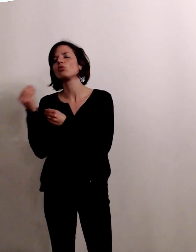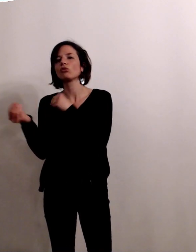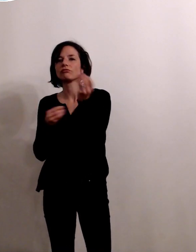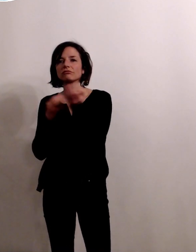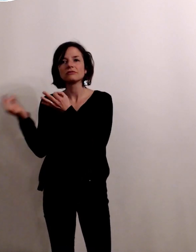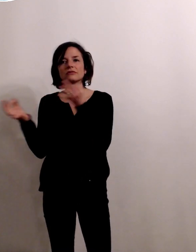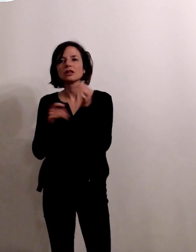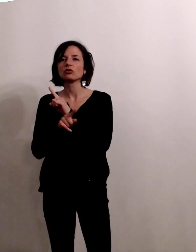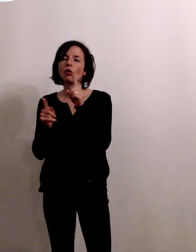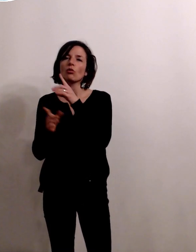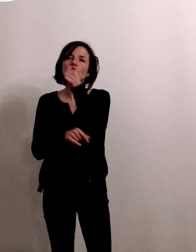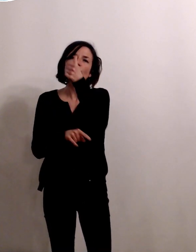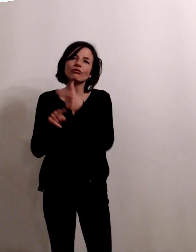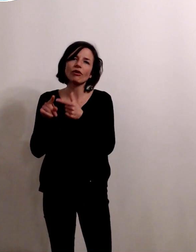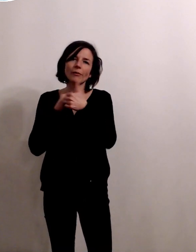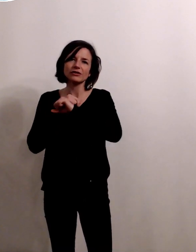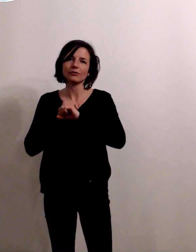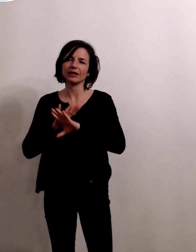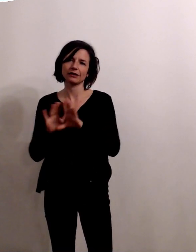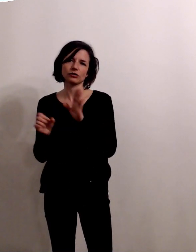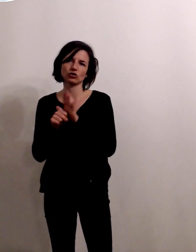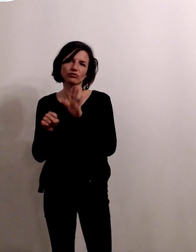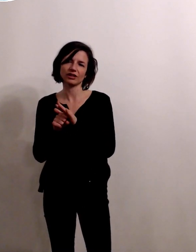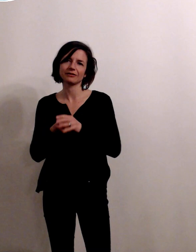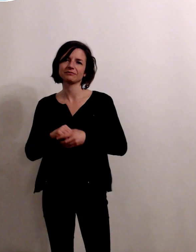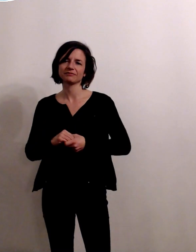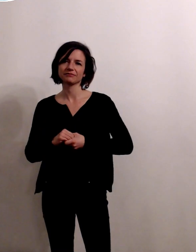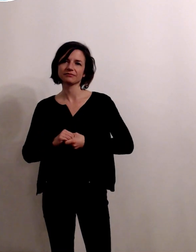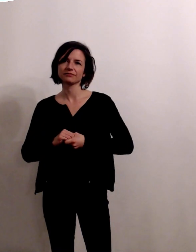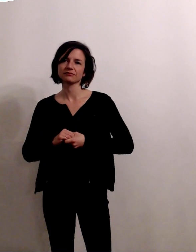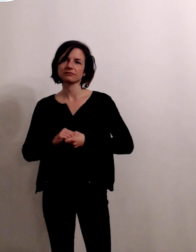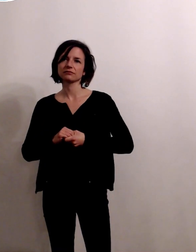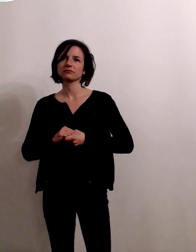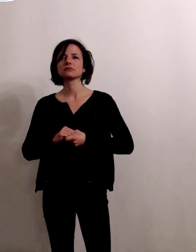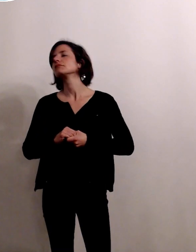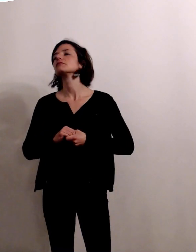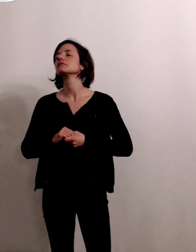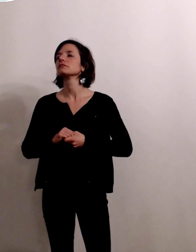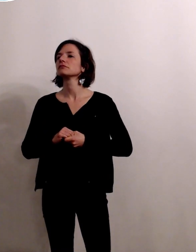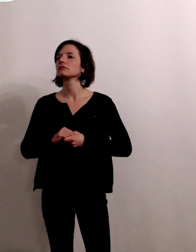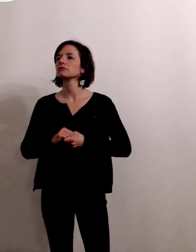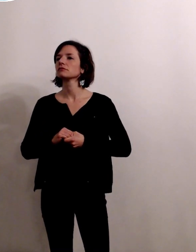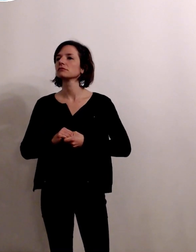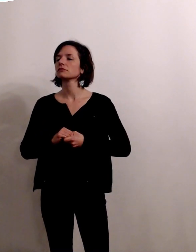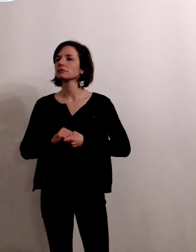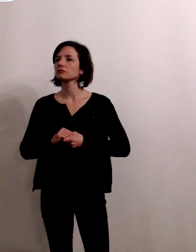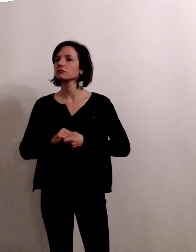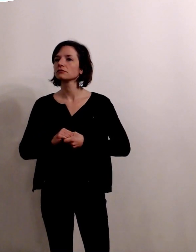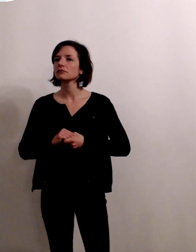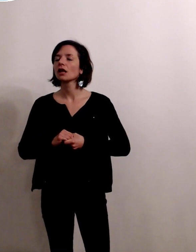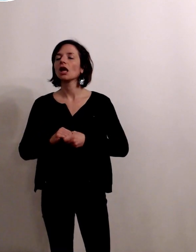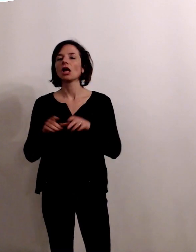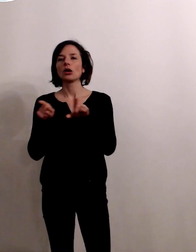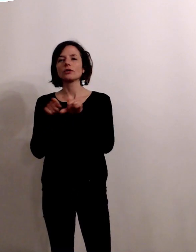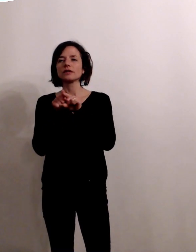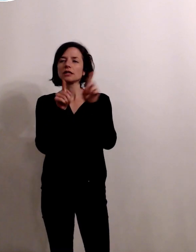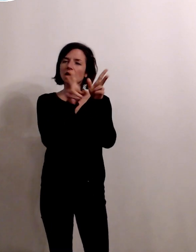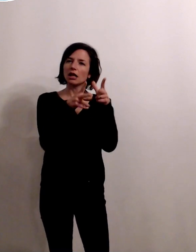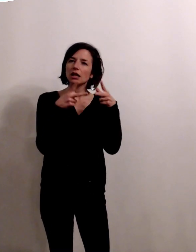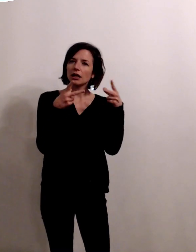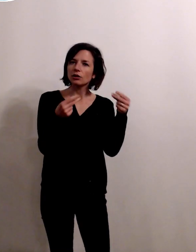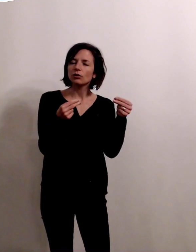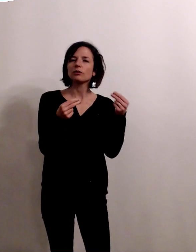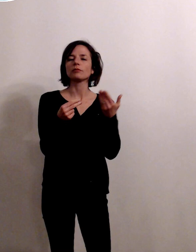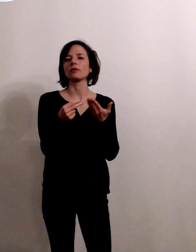dépasser une fois par semaine en fait et puis ensuite sur les légumes en particulier